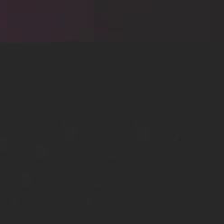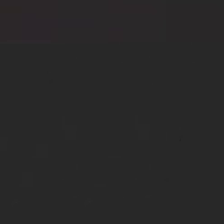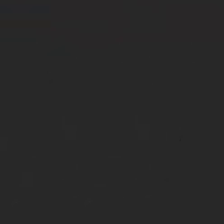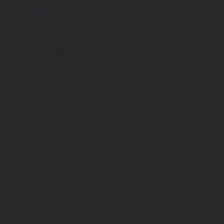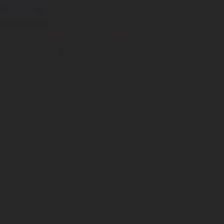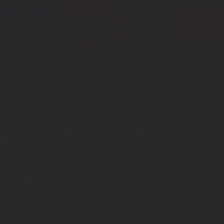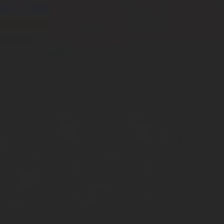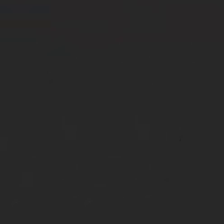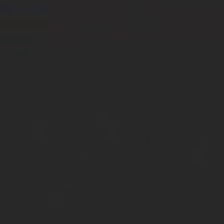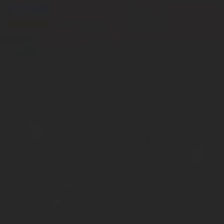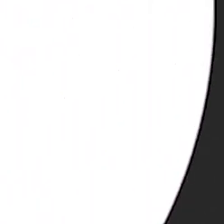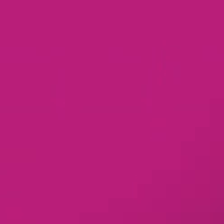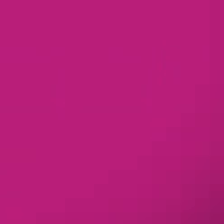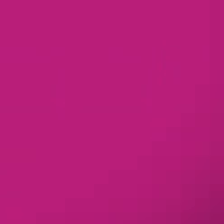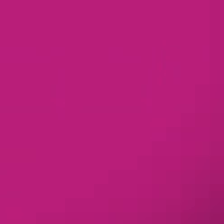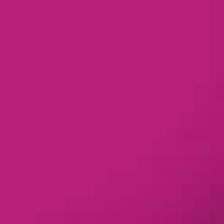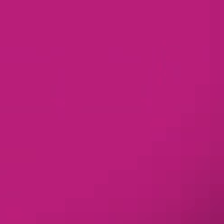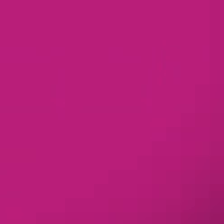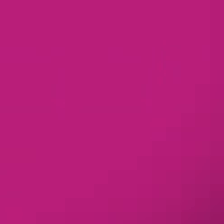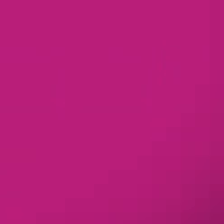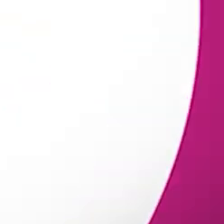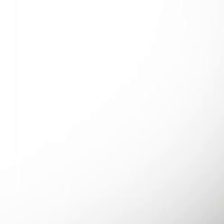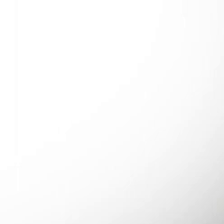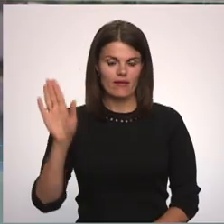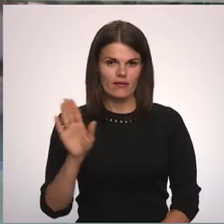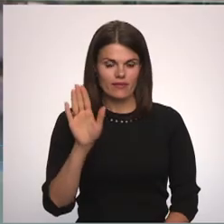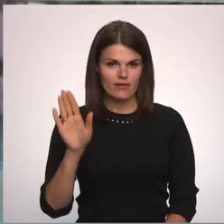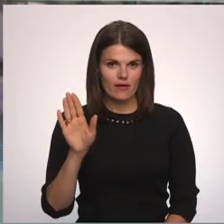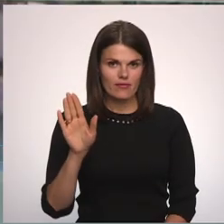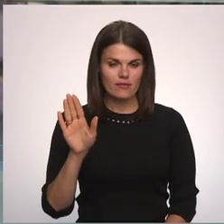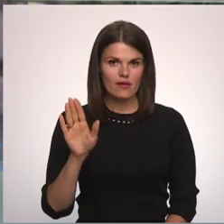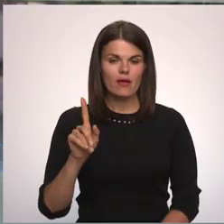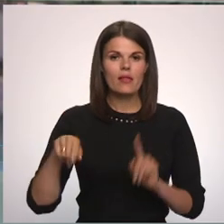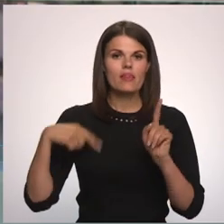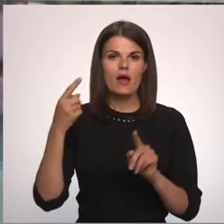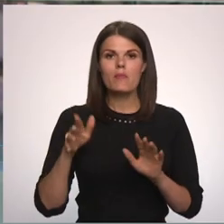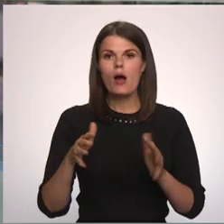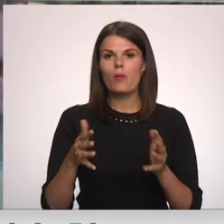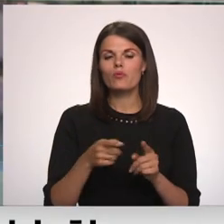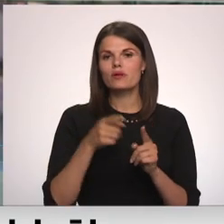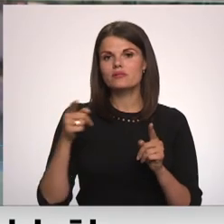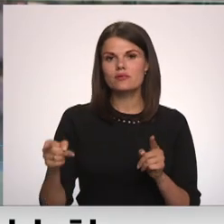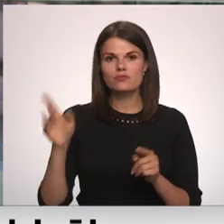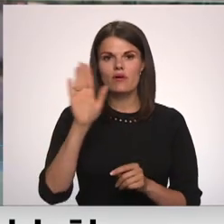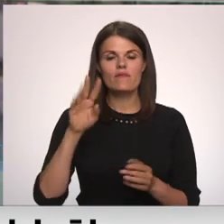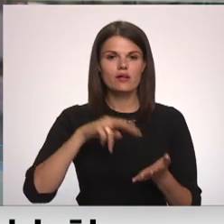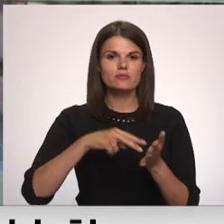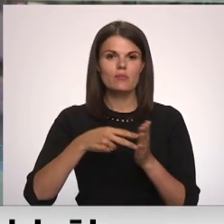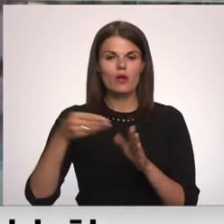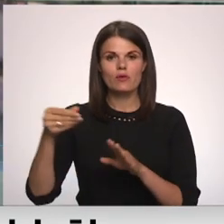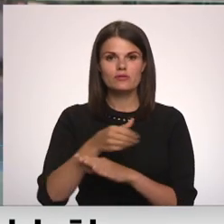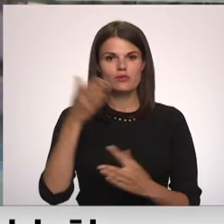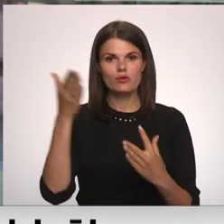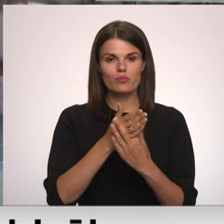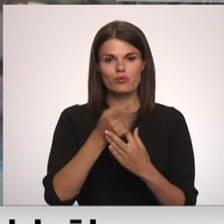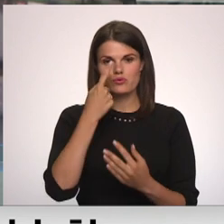Re, visi ēters ir te! Nākamajā apkuras sezonā valsts plānos ekt pusi no siltuma apgādes